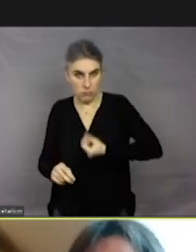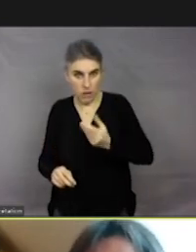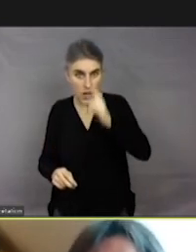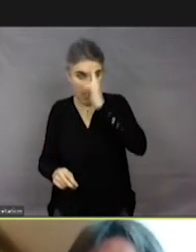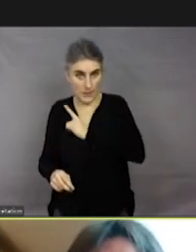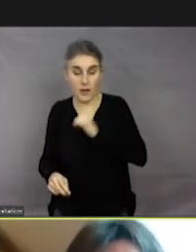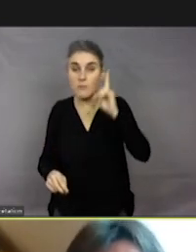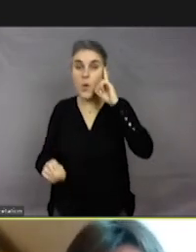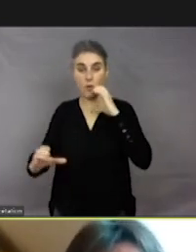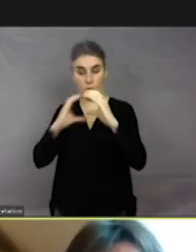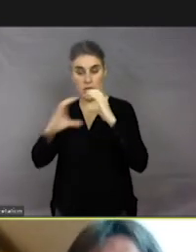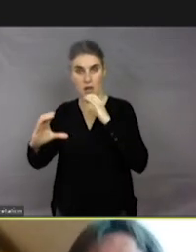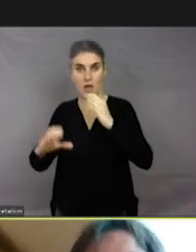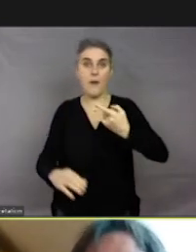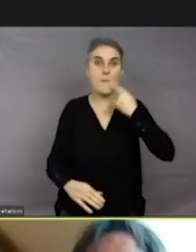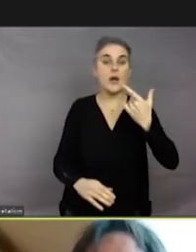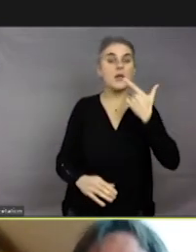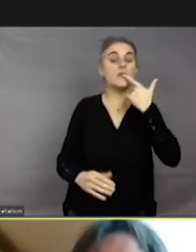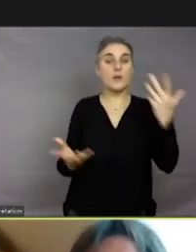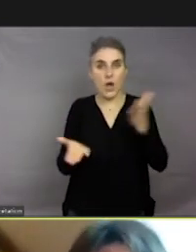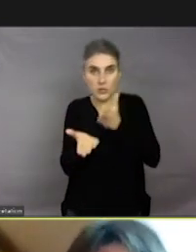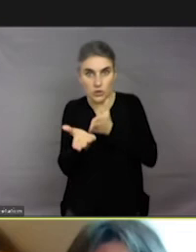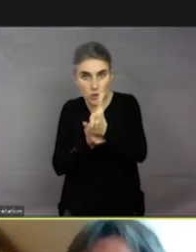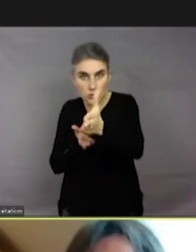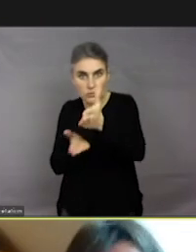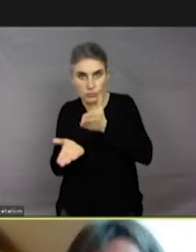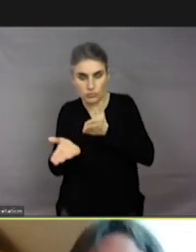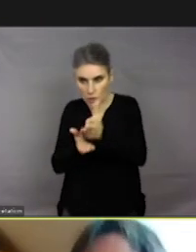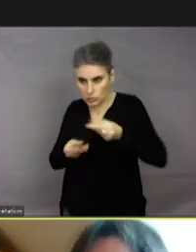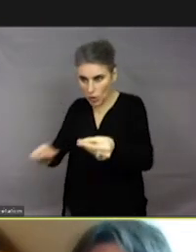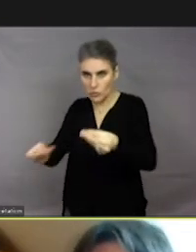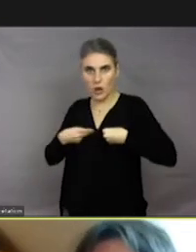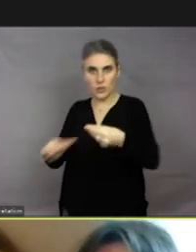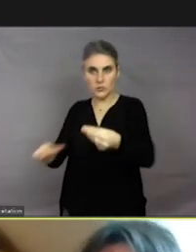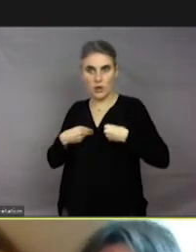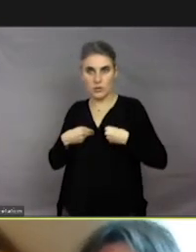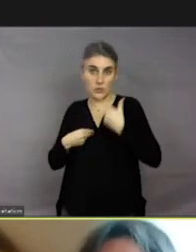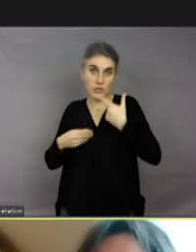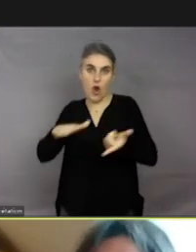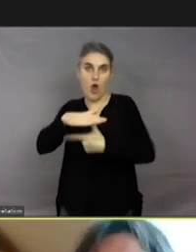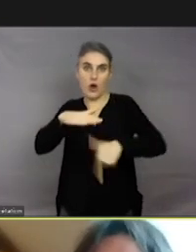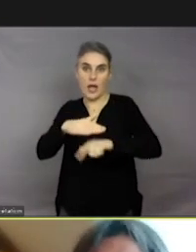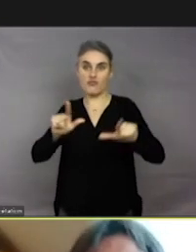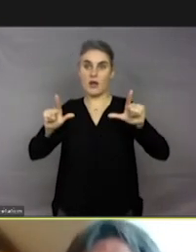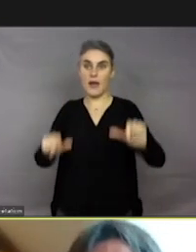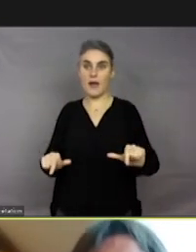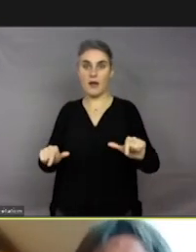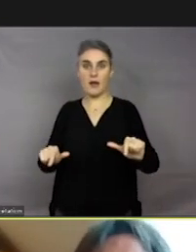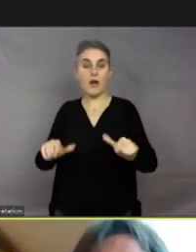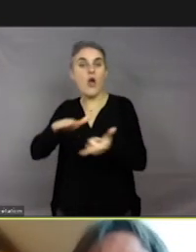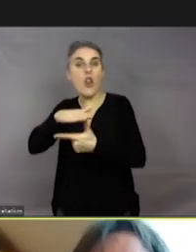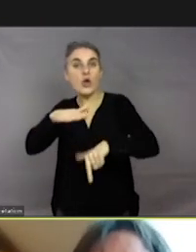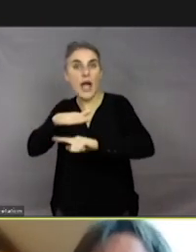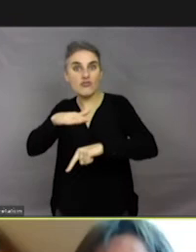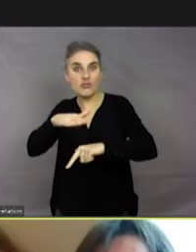parler, c'est faire passer du sens. Faire passer du sens, c'est avoir un langage, un langage qui peut